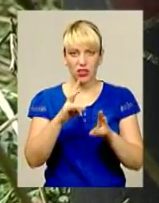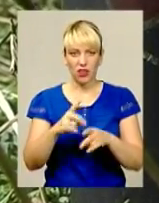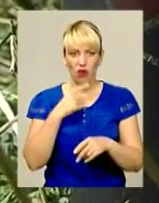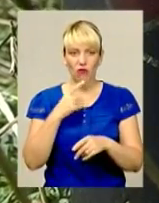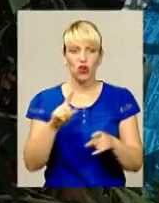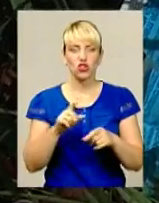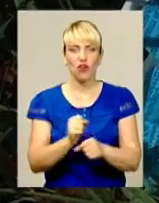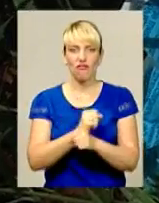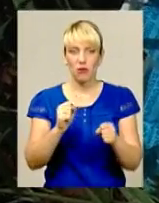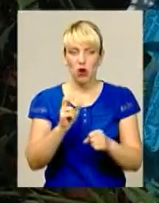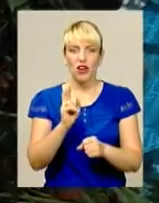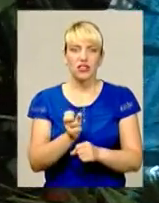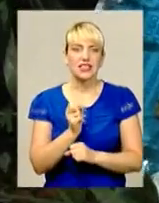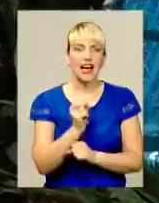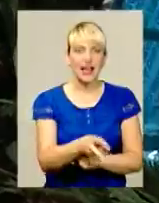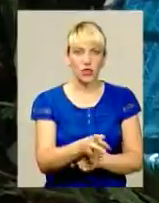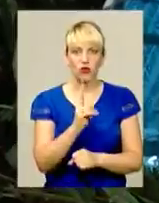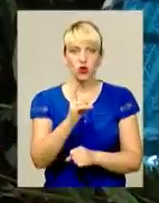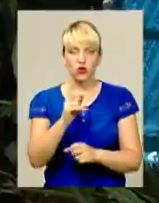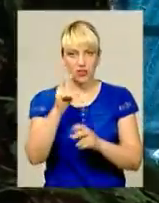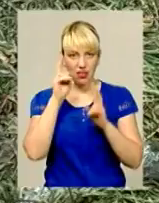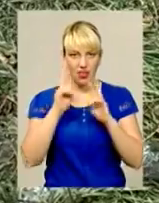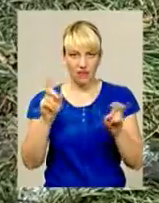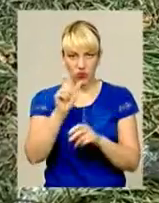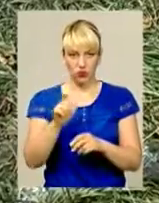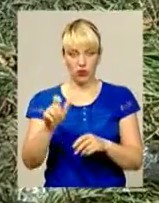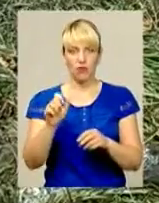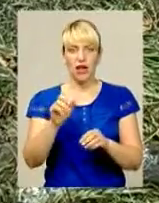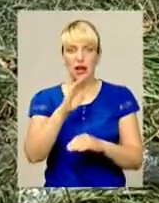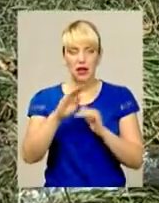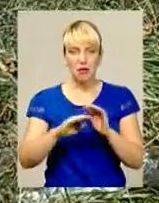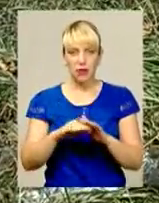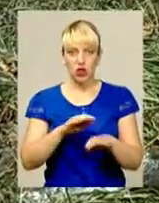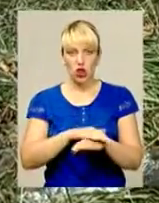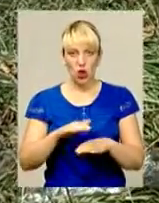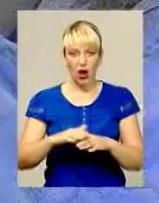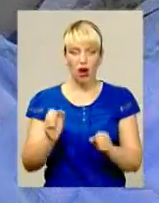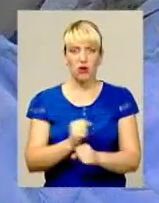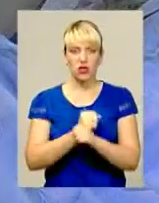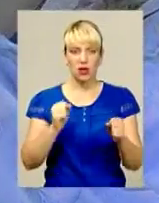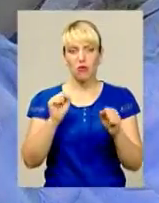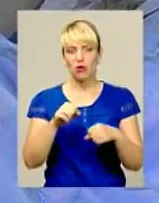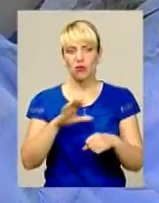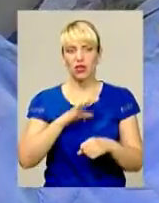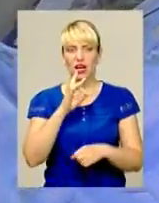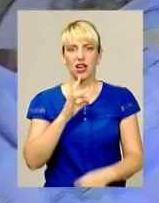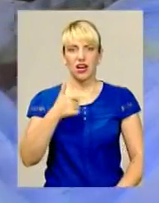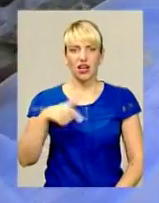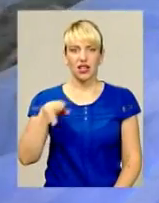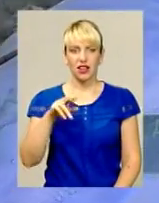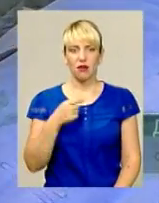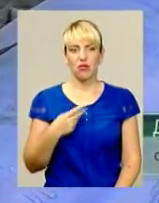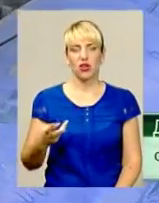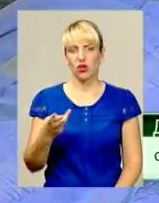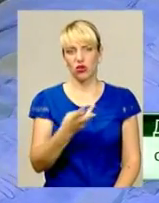вибуховий пристрій кинули невідомі. Ймовірно, під ногами у чоловіків розірвалася граната РГД-5. Ми йшли трохи з охоти.